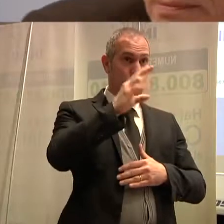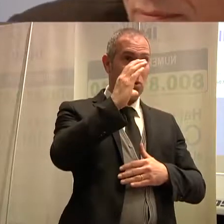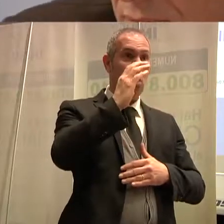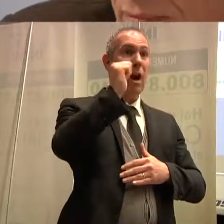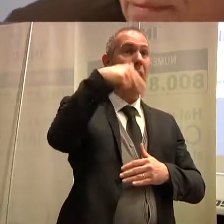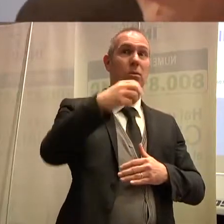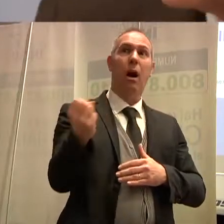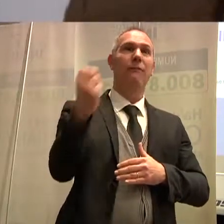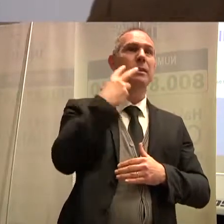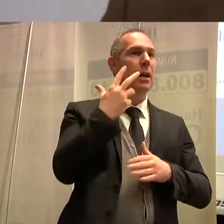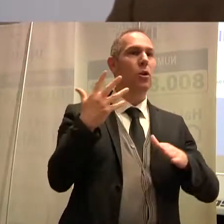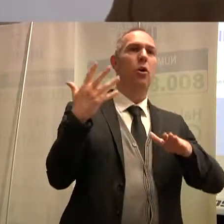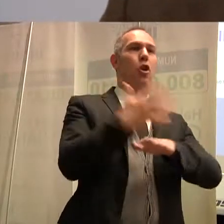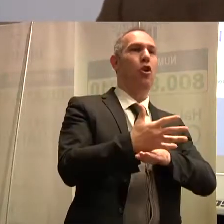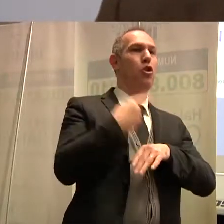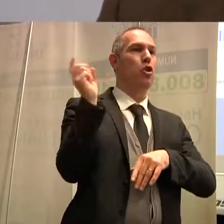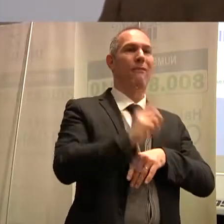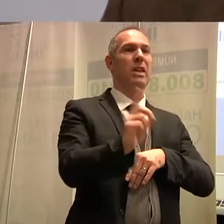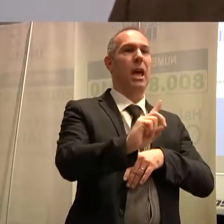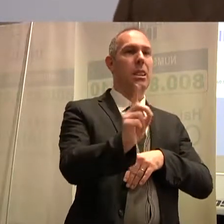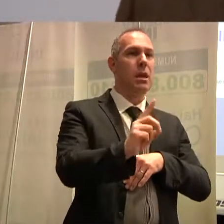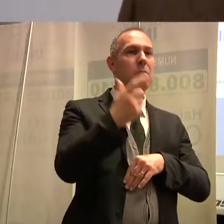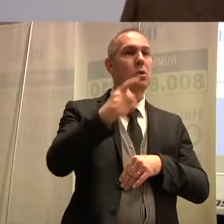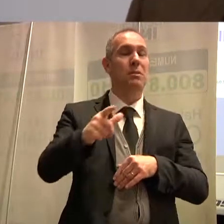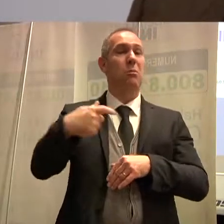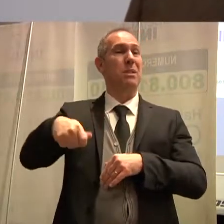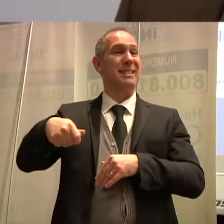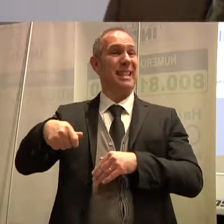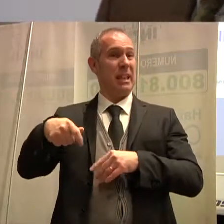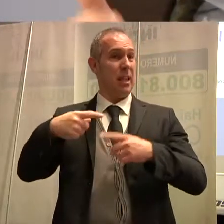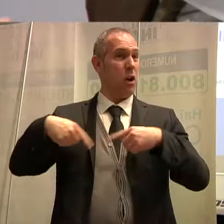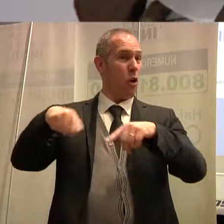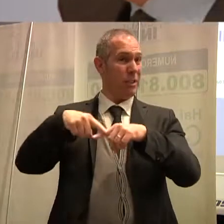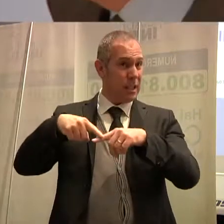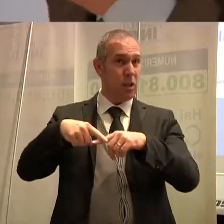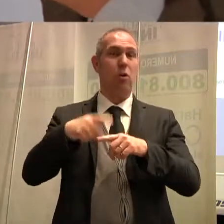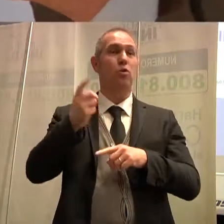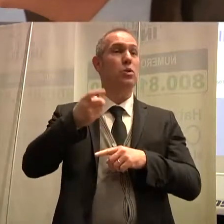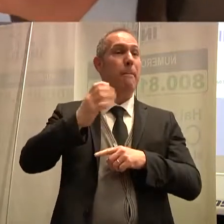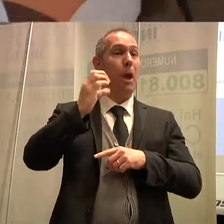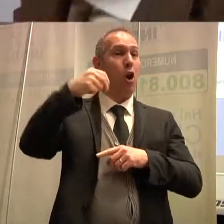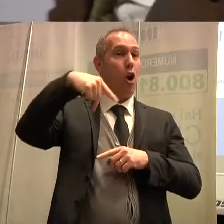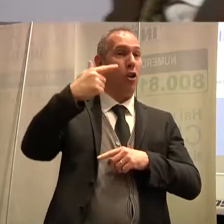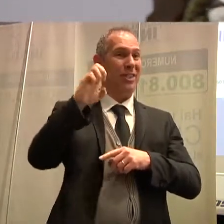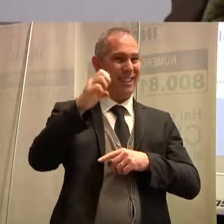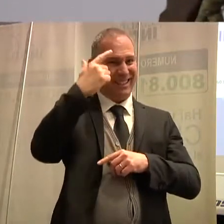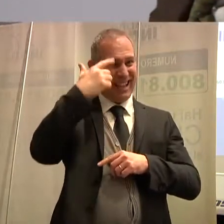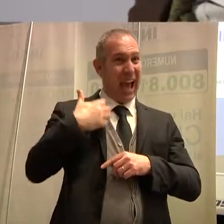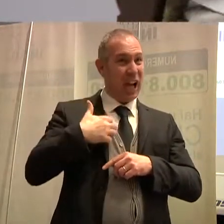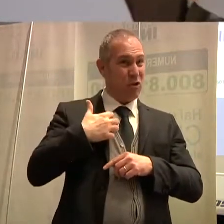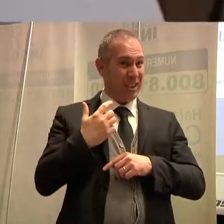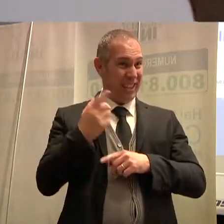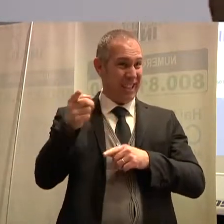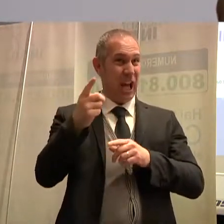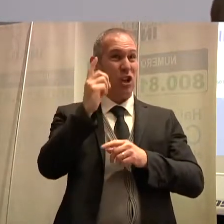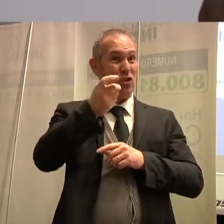quanto il Presidente del Consiglio, Giuseppe Conte, proprio ieri sera quando è tornato dall'Argentina, come sapete per il G20, ha convocato